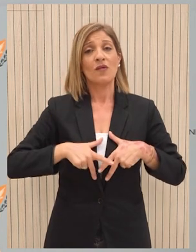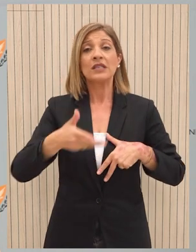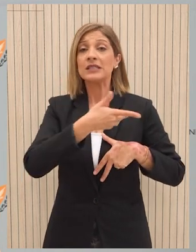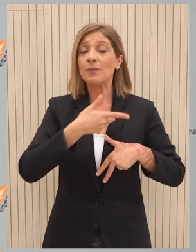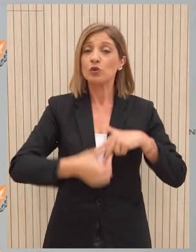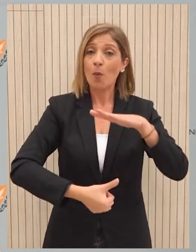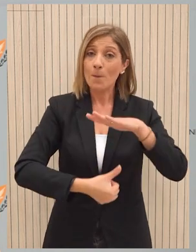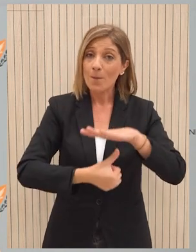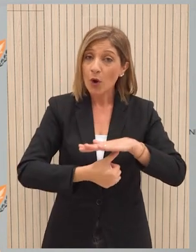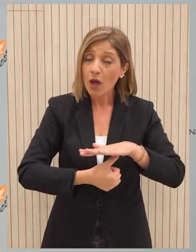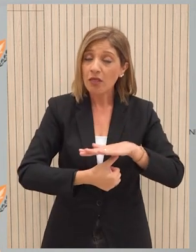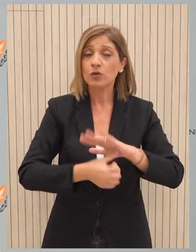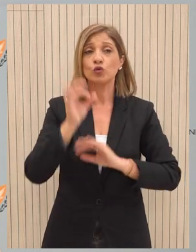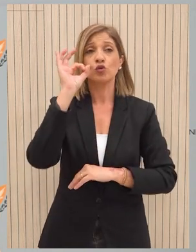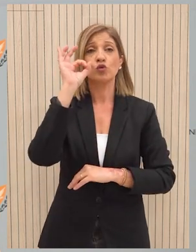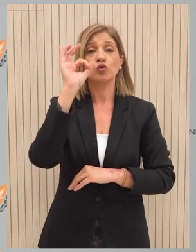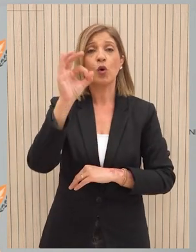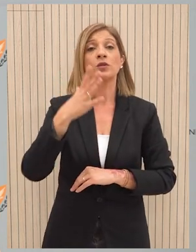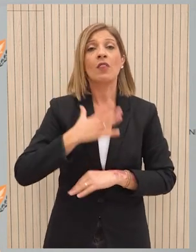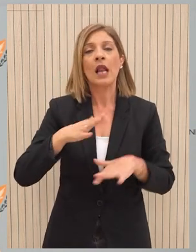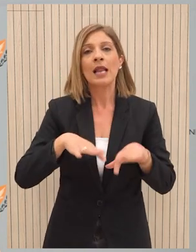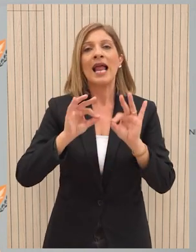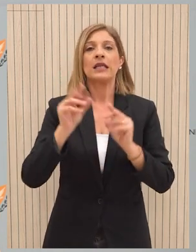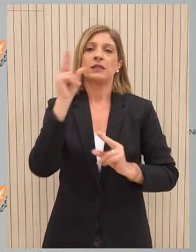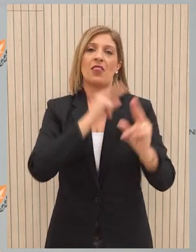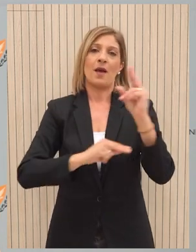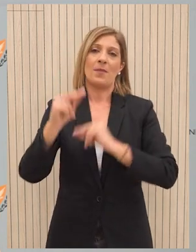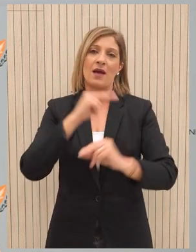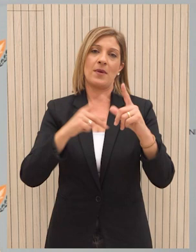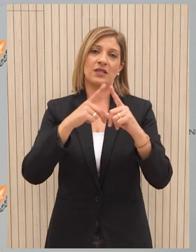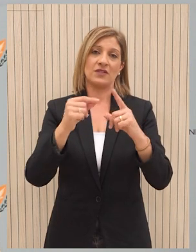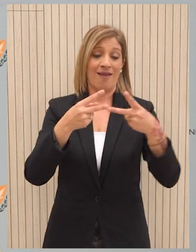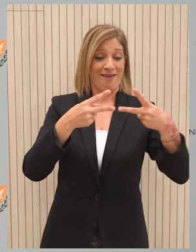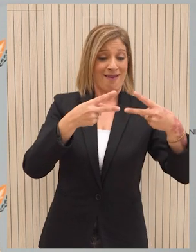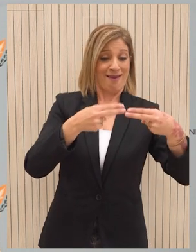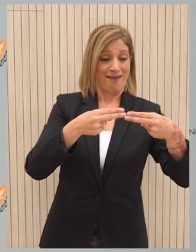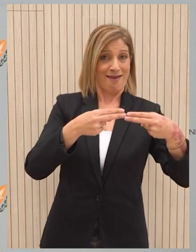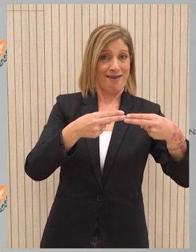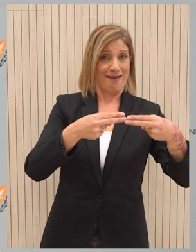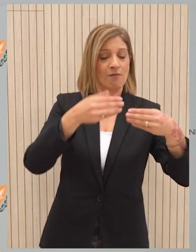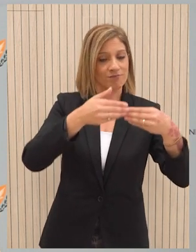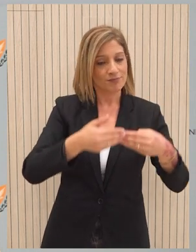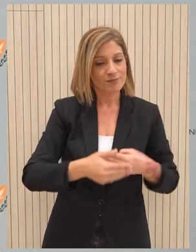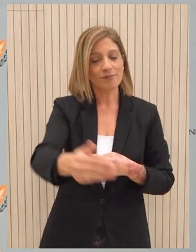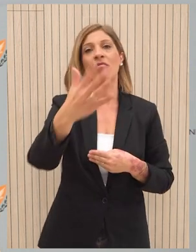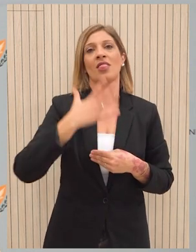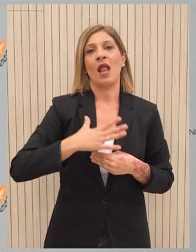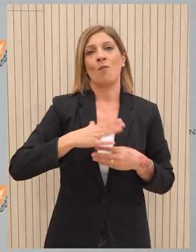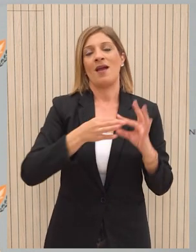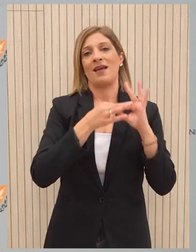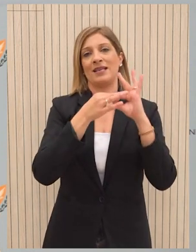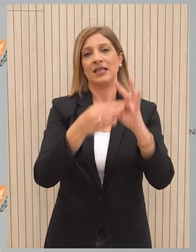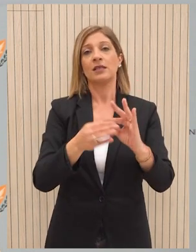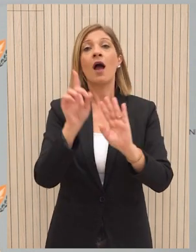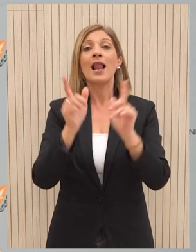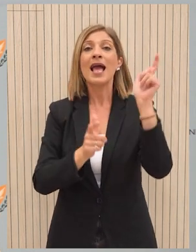Δημοκρατίας αλλά και της Κυπριακής Δημοκρατίας είναι η επανέναρξη των διαπραγματεύσεων από εκεί που έχουν διακοπεί πέραν τούτου σύμφωνα με τα ψηφίσματα του Συμβουλίου Ασφαλείας